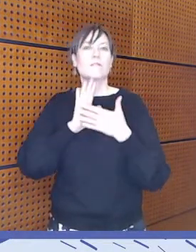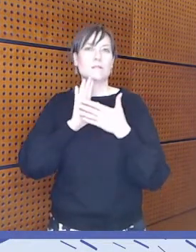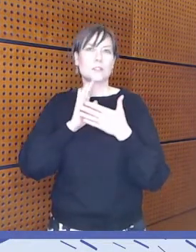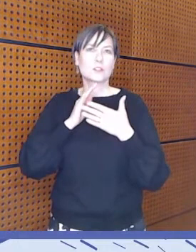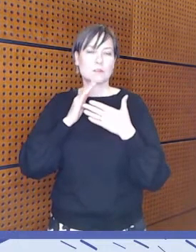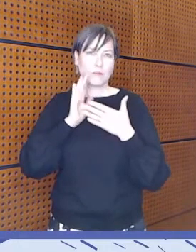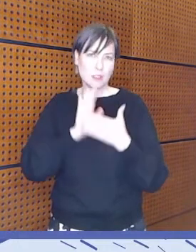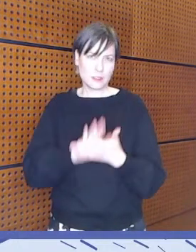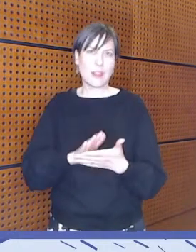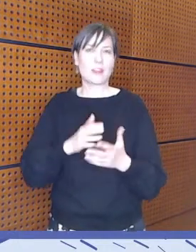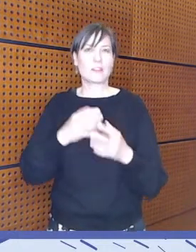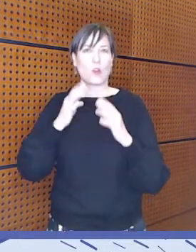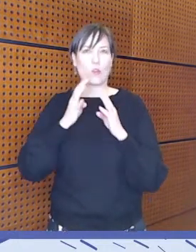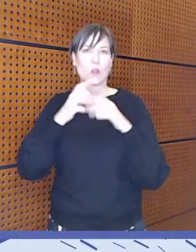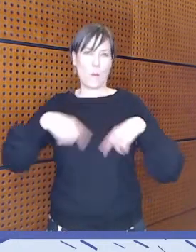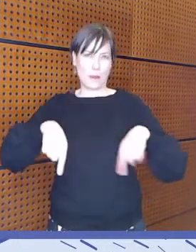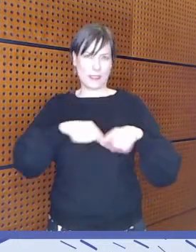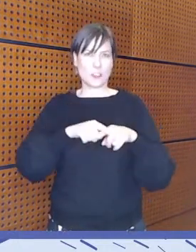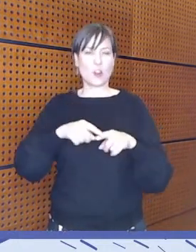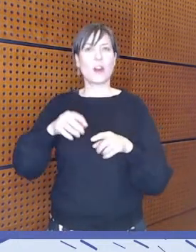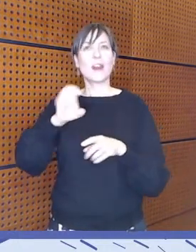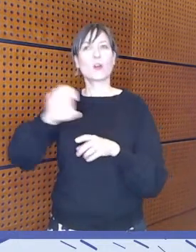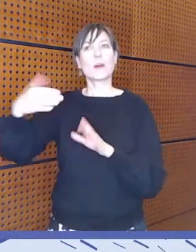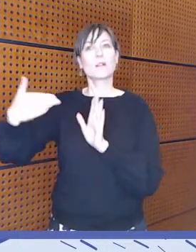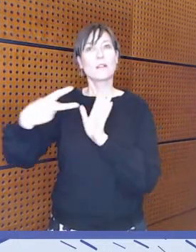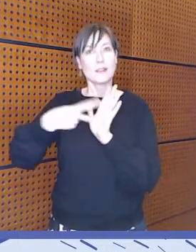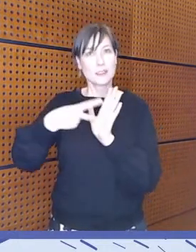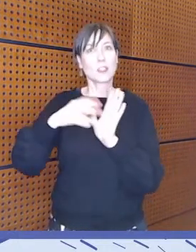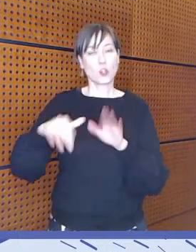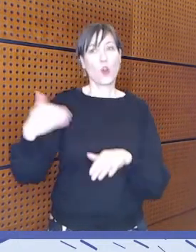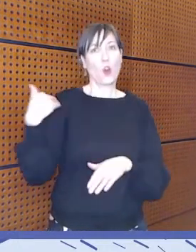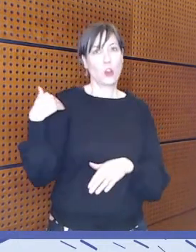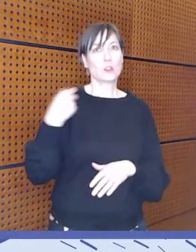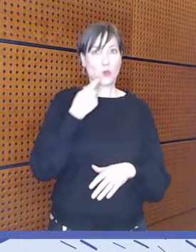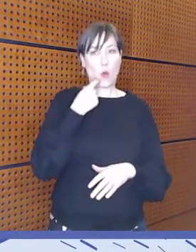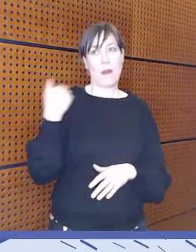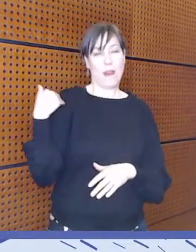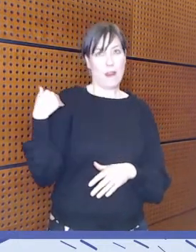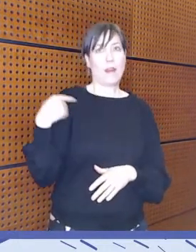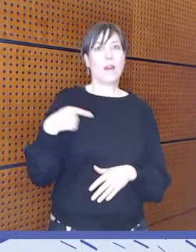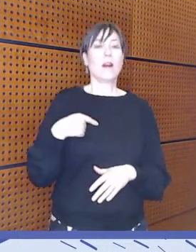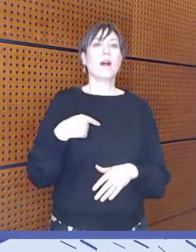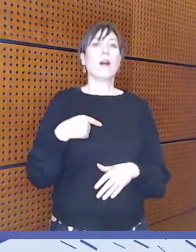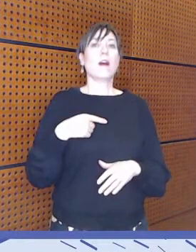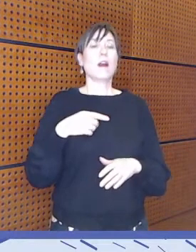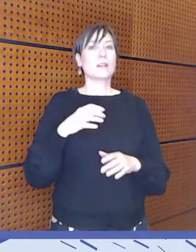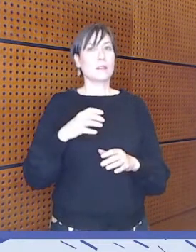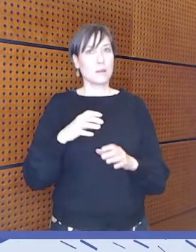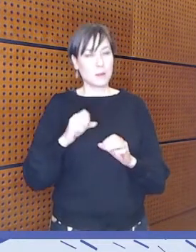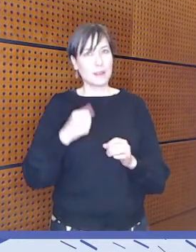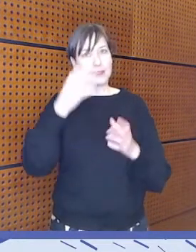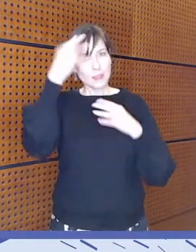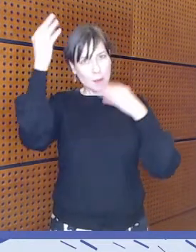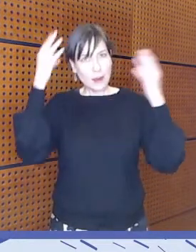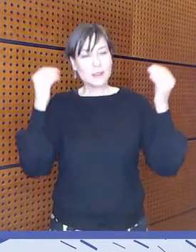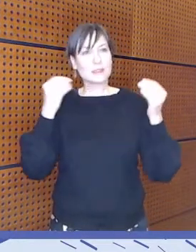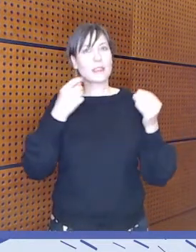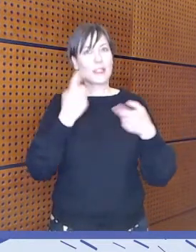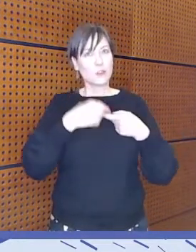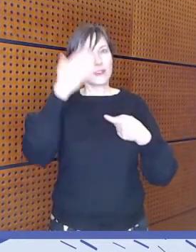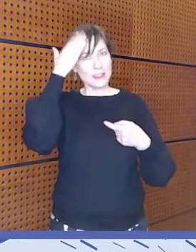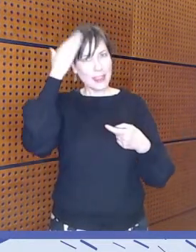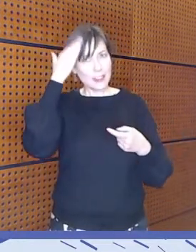kehottanut Suomea ryhtymään toimenpiteisiin niin, että saamelaisia koskevaa tietoa lisättäisiin